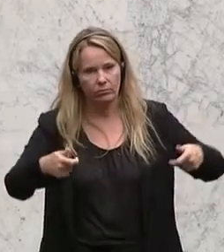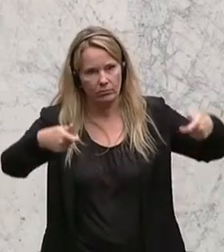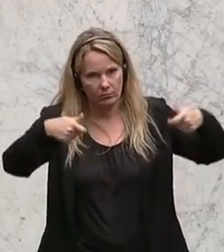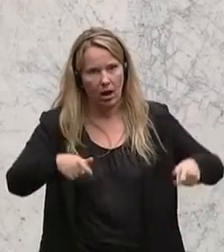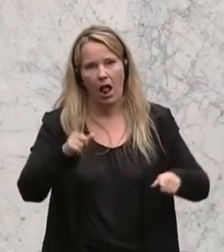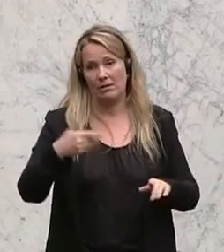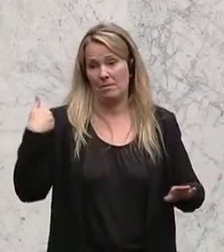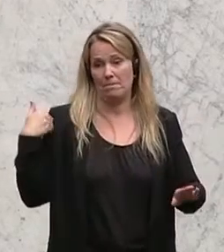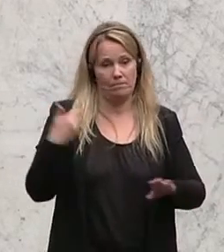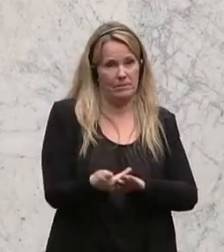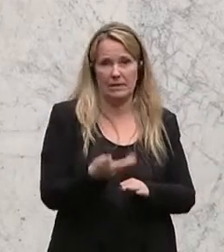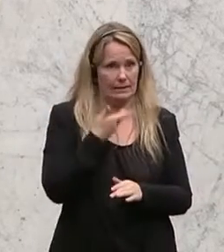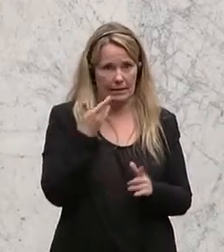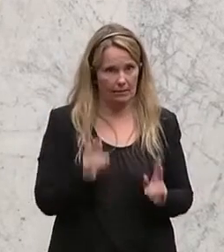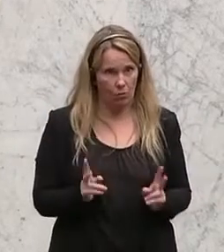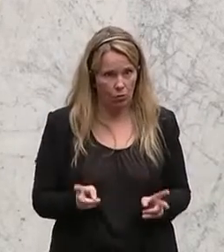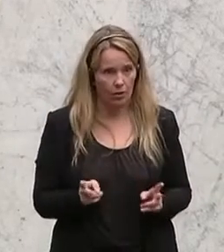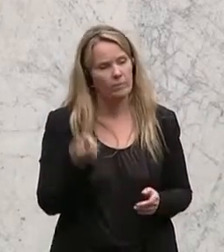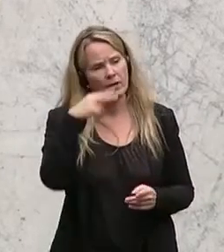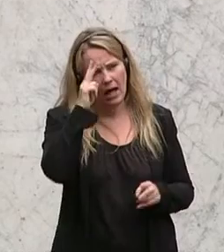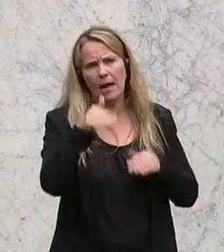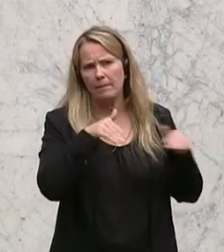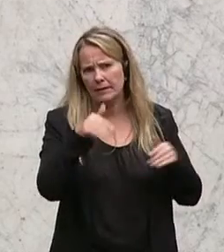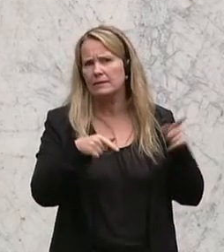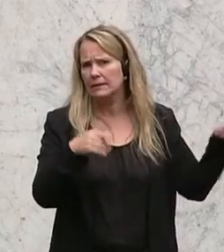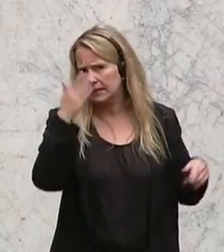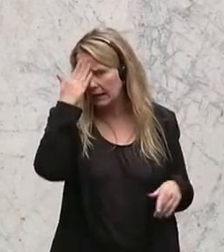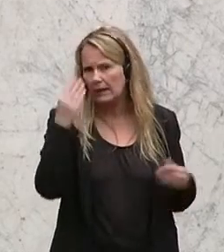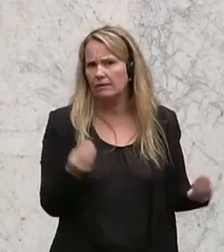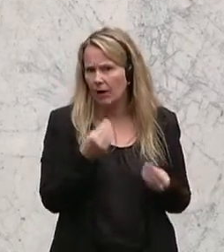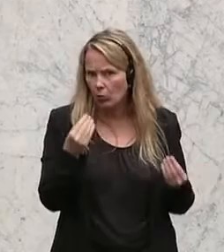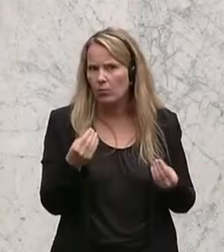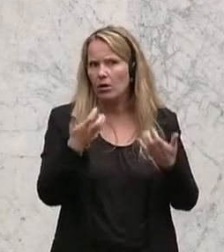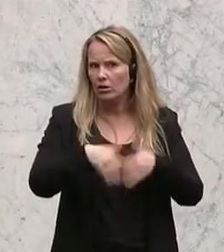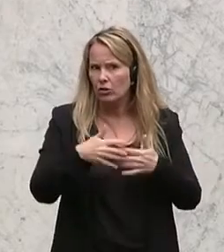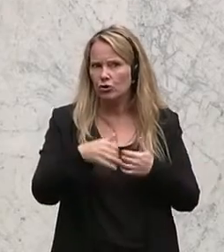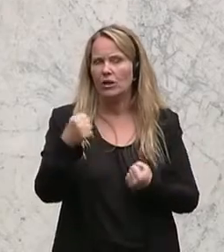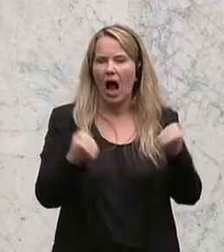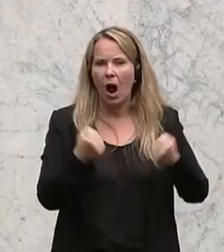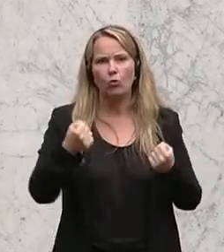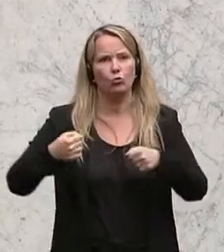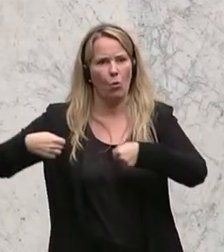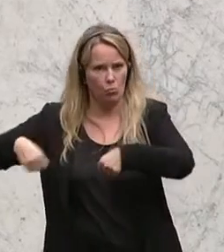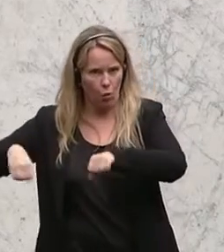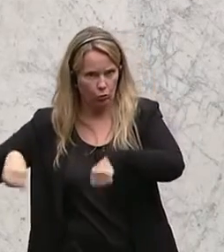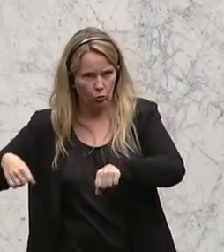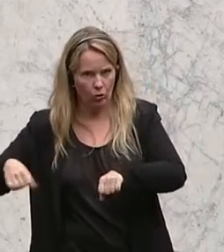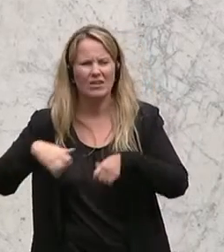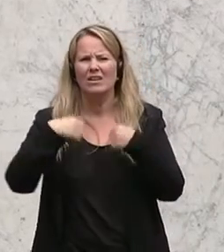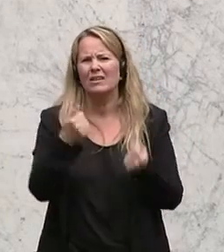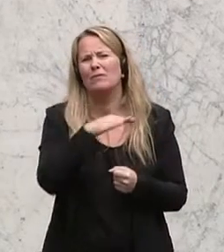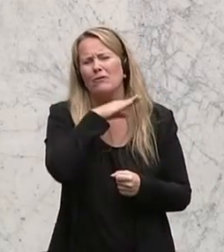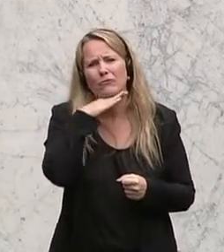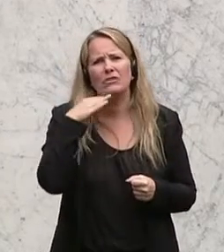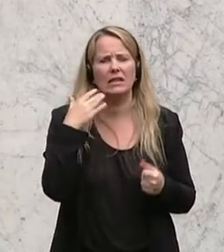als dies bisher der Fall ist. Herr Minister, Sie kennen den Hintergrund, das ist die Geschichte Auto-Motorrad. Es gibt so viele